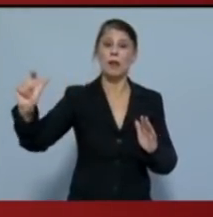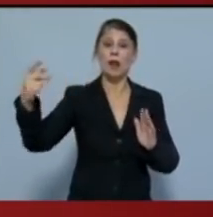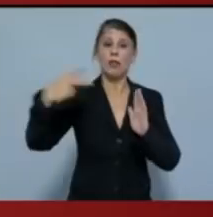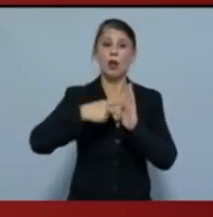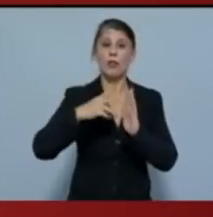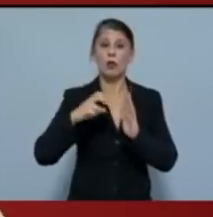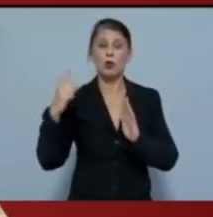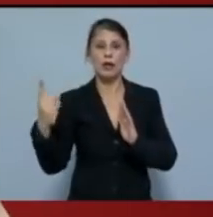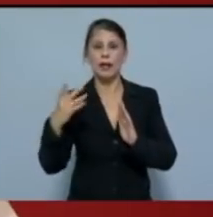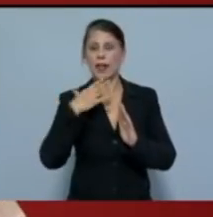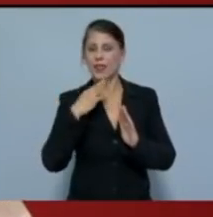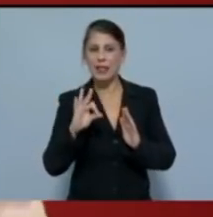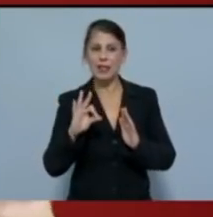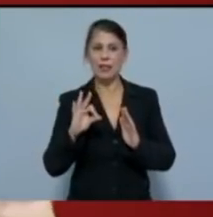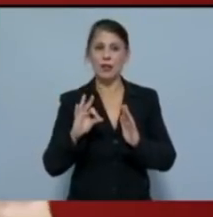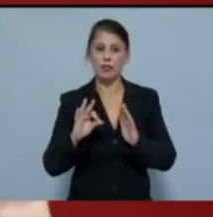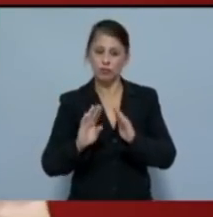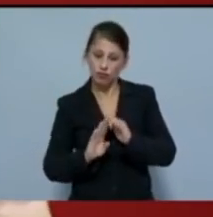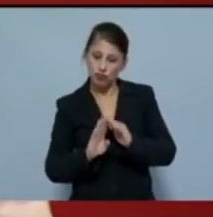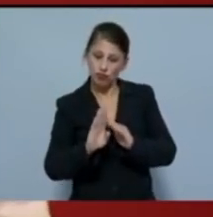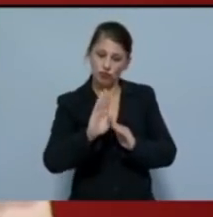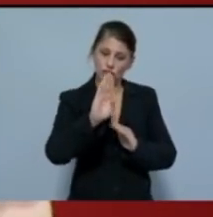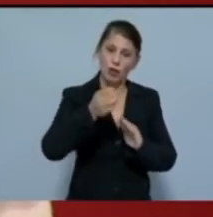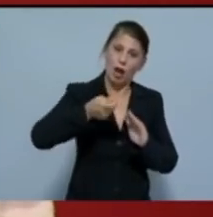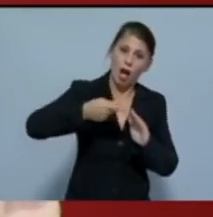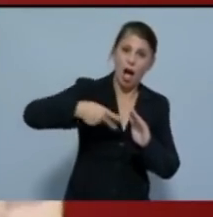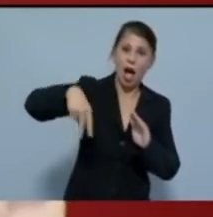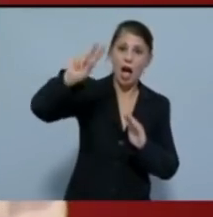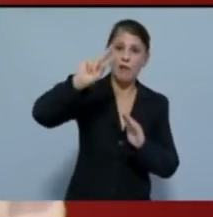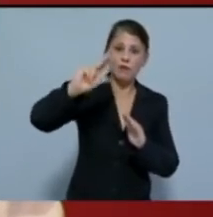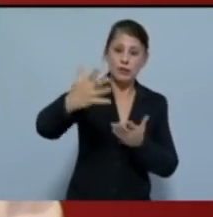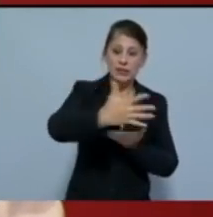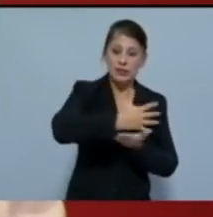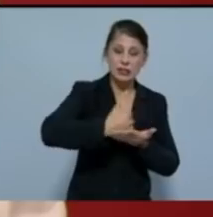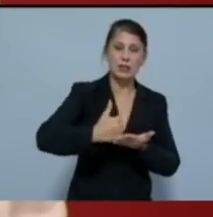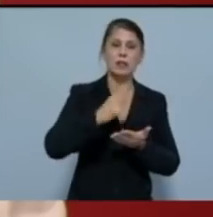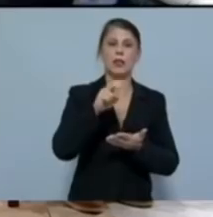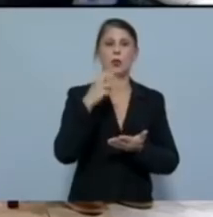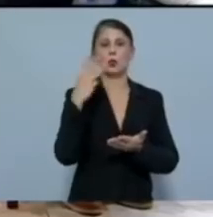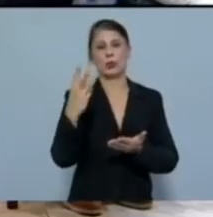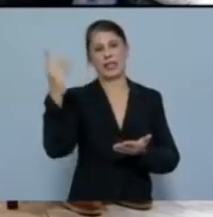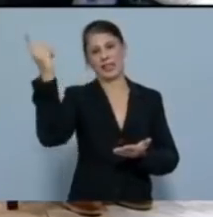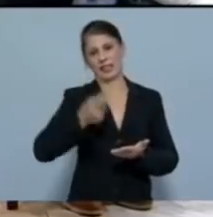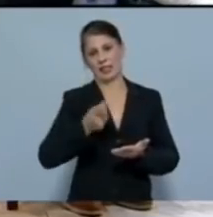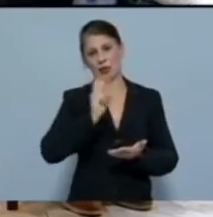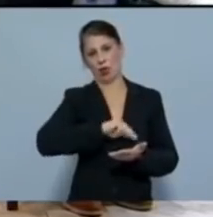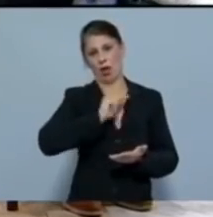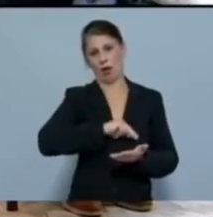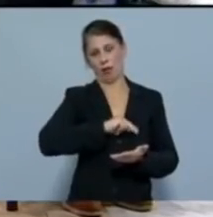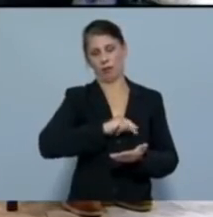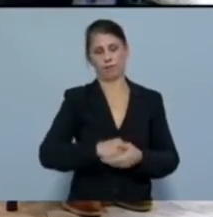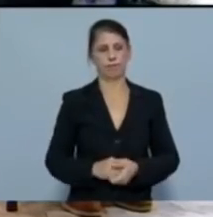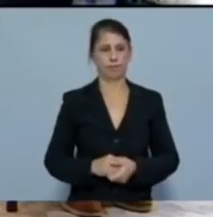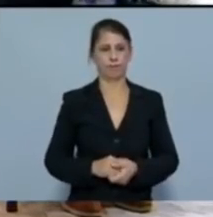δηλαδή μια αύξηση της τάξης του 23%. Την ίδια ώρα,